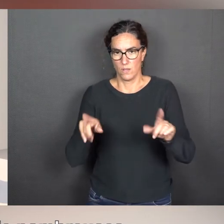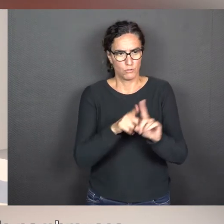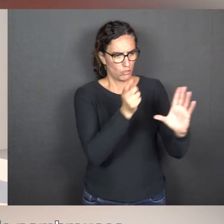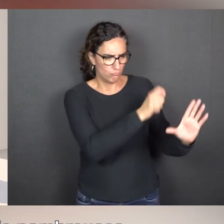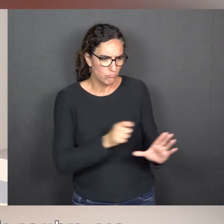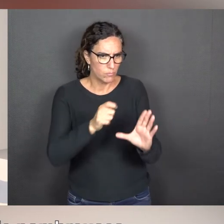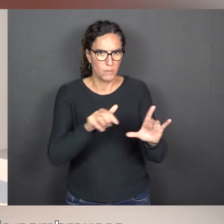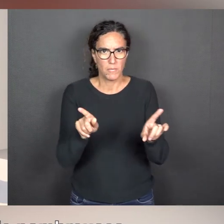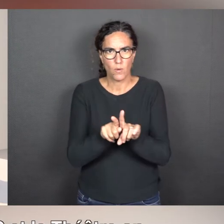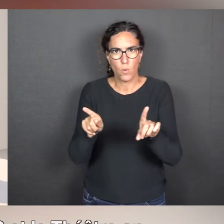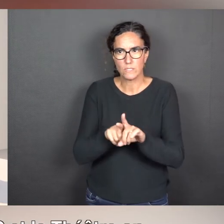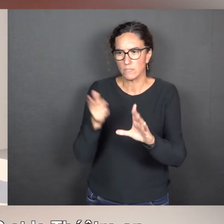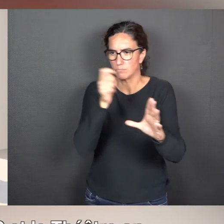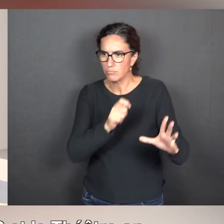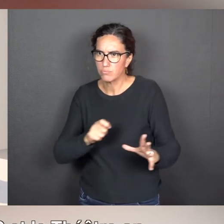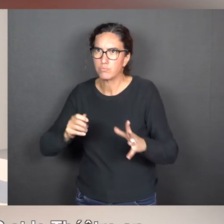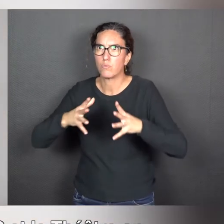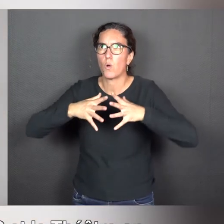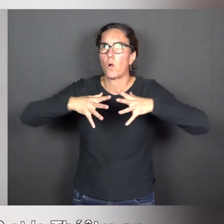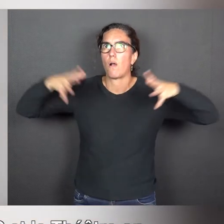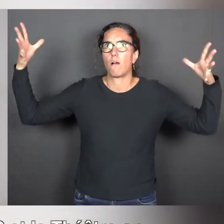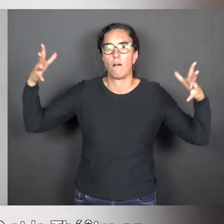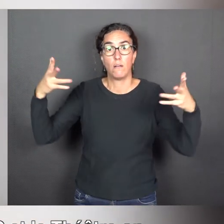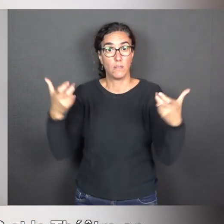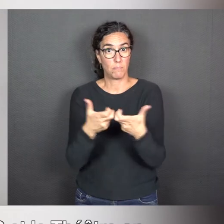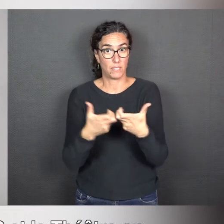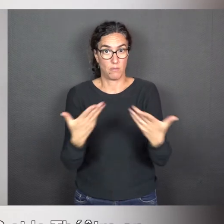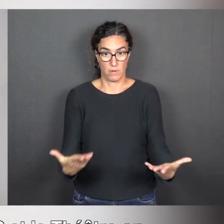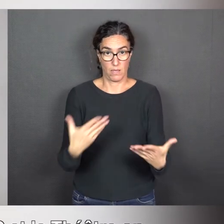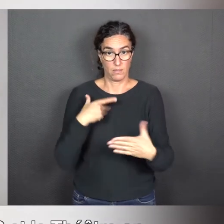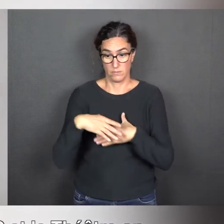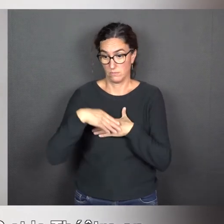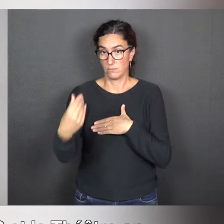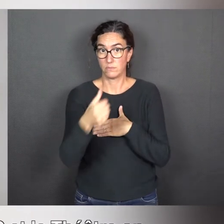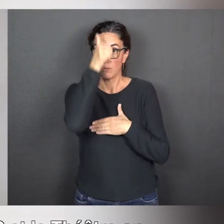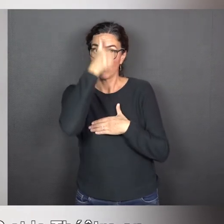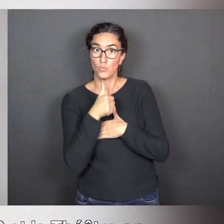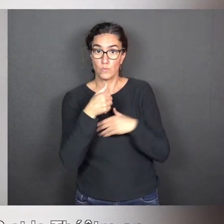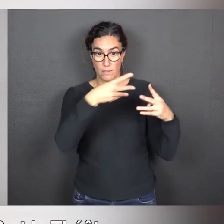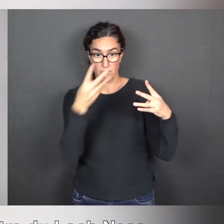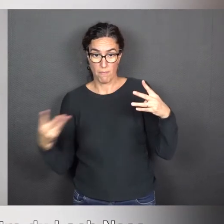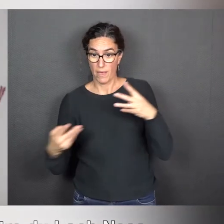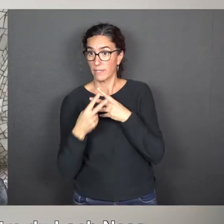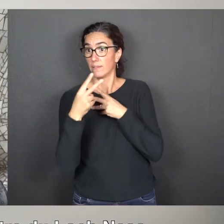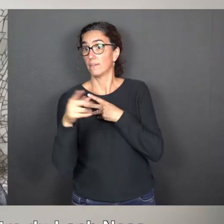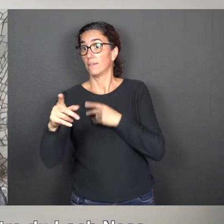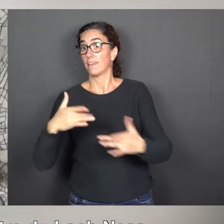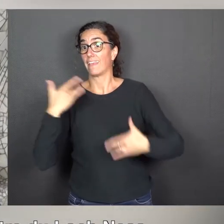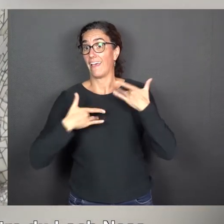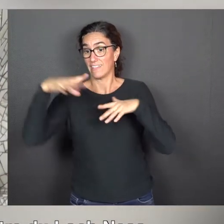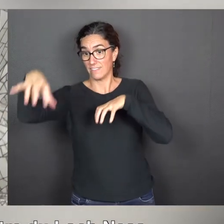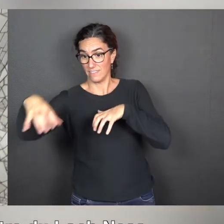une échelle monumentale. Sur le parvis entre le mamak et le théâtre, on peut découvrir notamment une sorte de grand monstre,